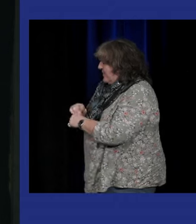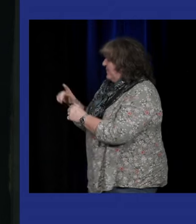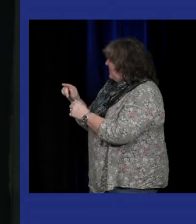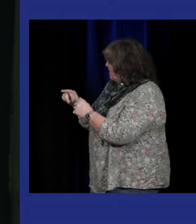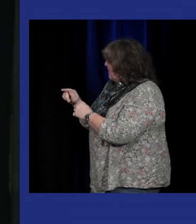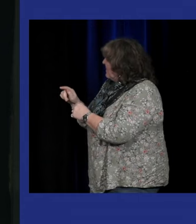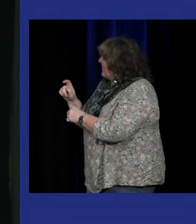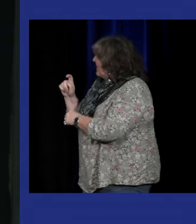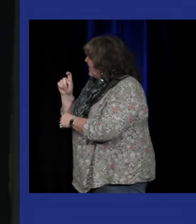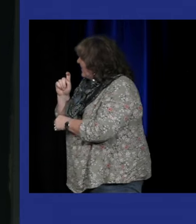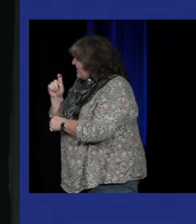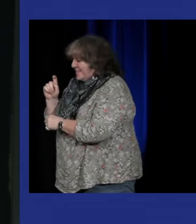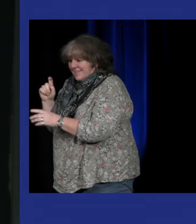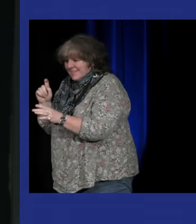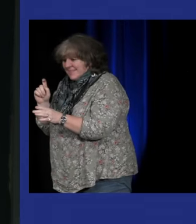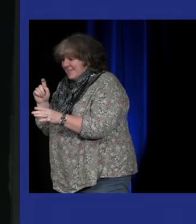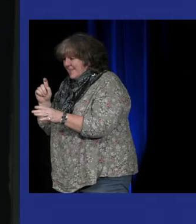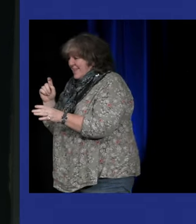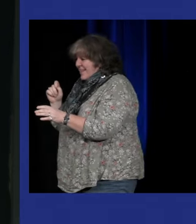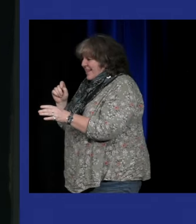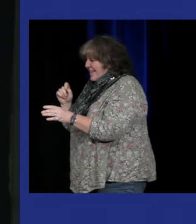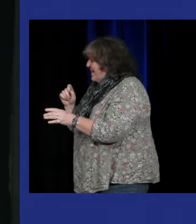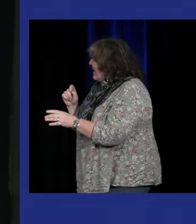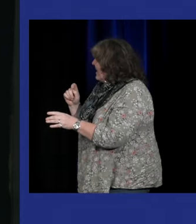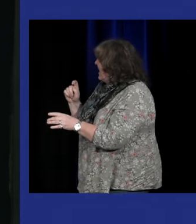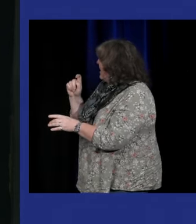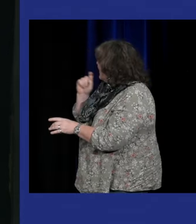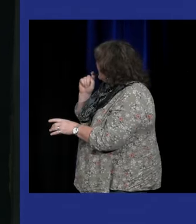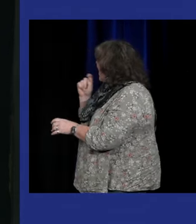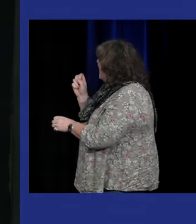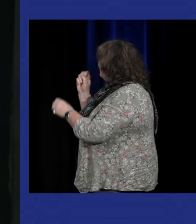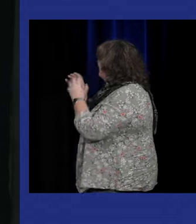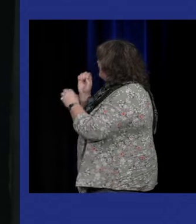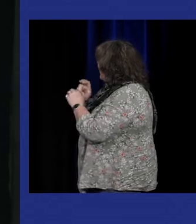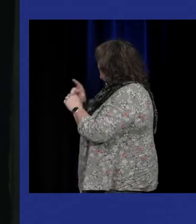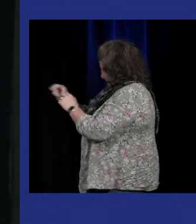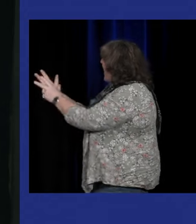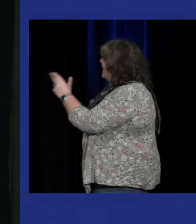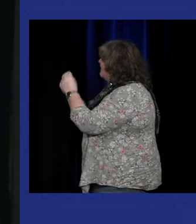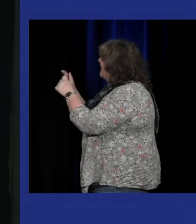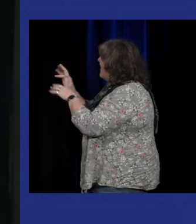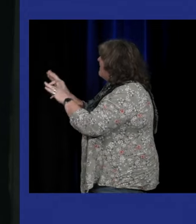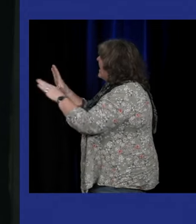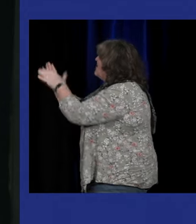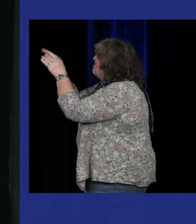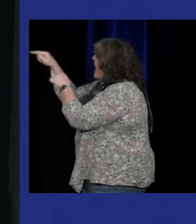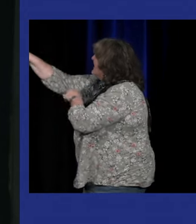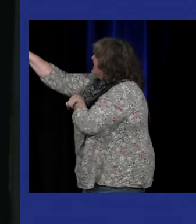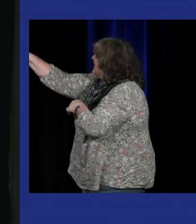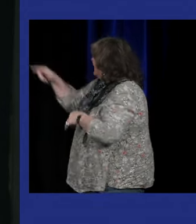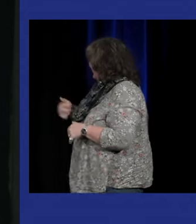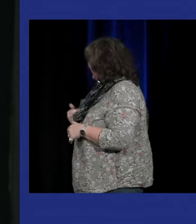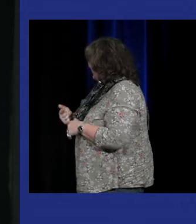la pratique artistique et l'art-thérapie et tout à l'heure vous